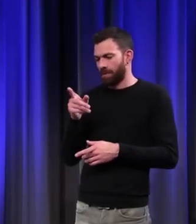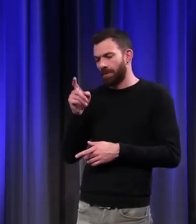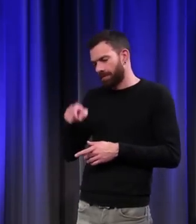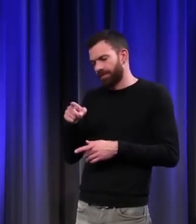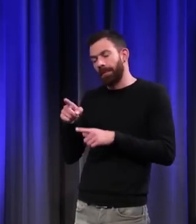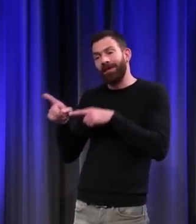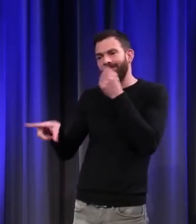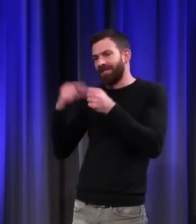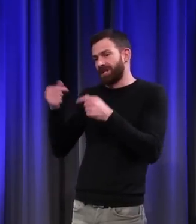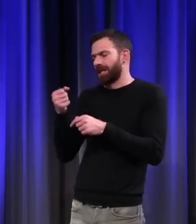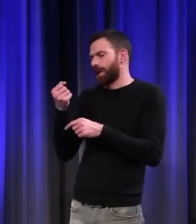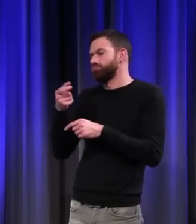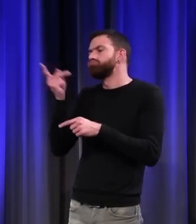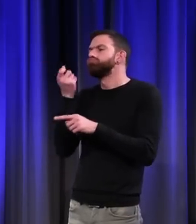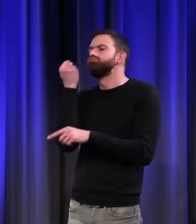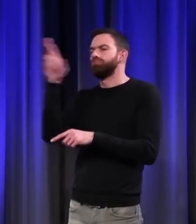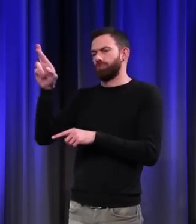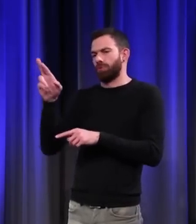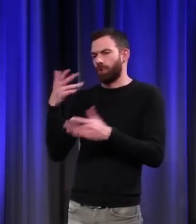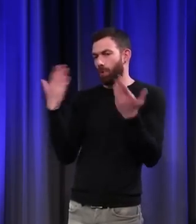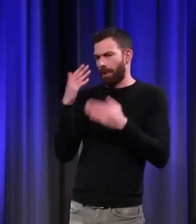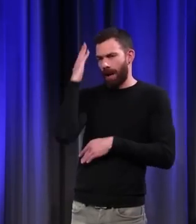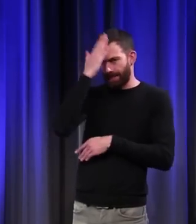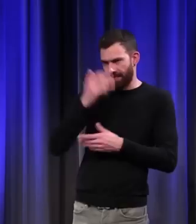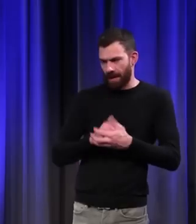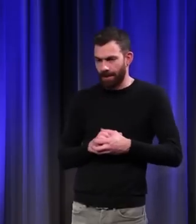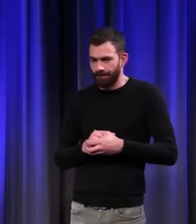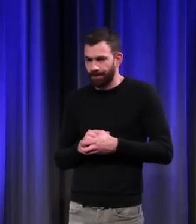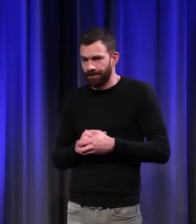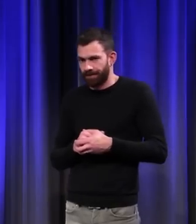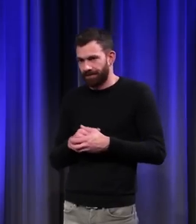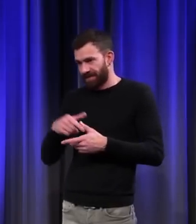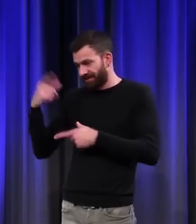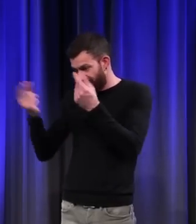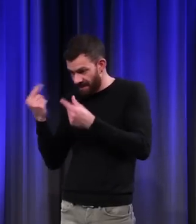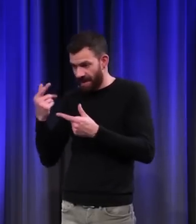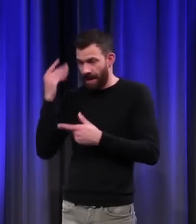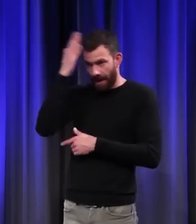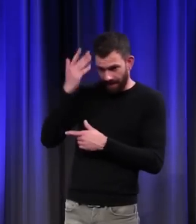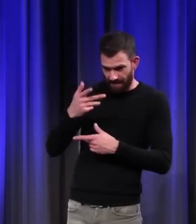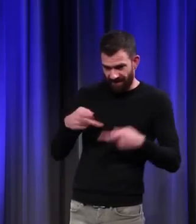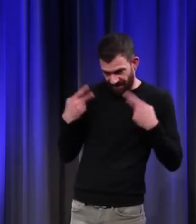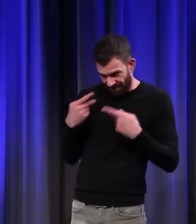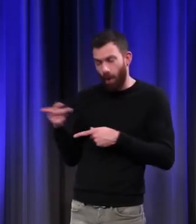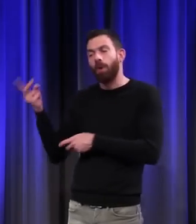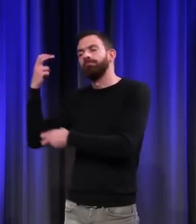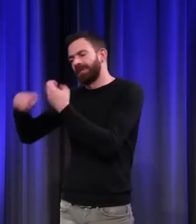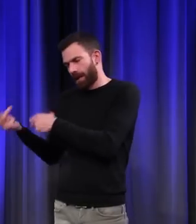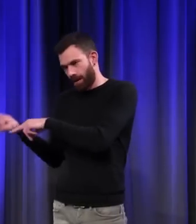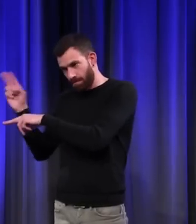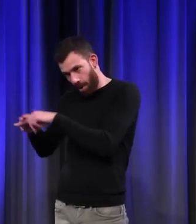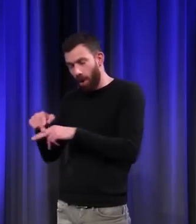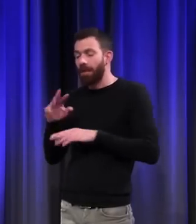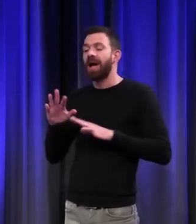est toujours plus pur que l'animal. Le végétal et l'animal sont vivants, le minéral est mort, mais dans les